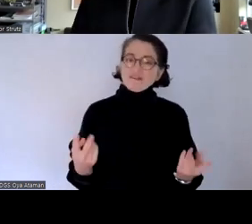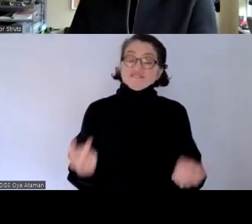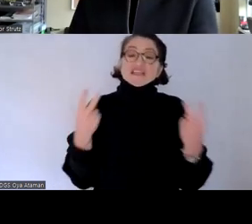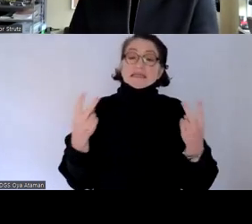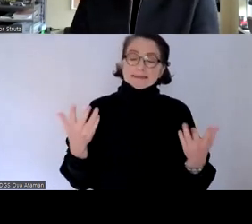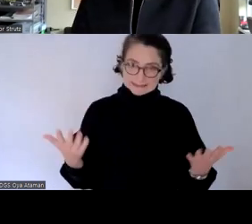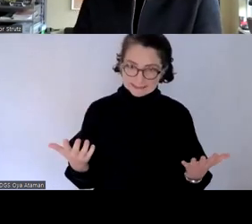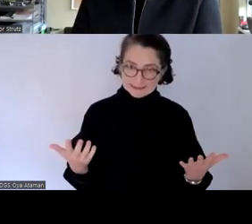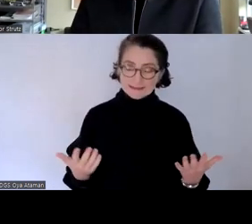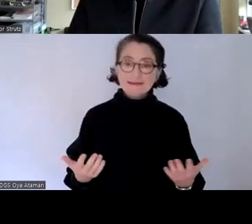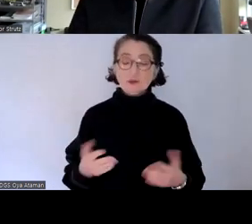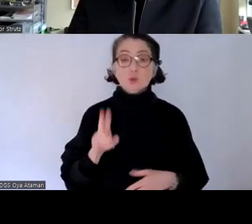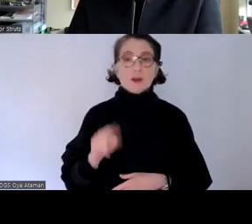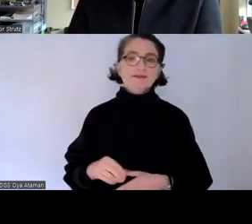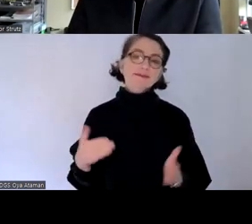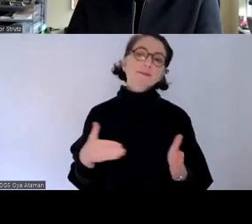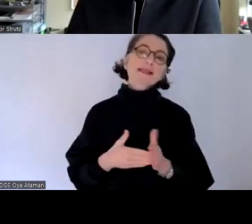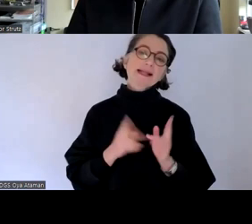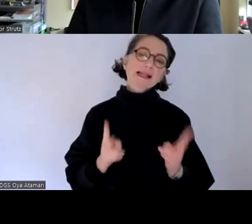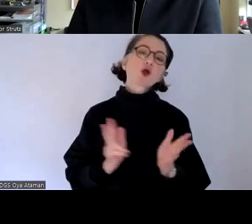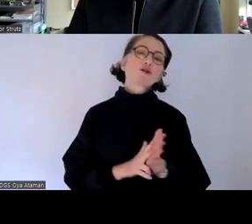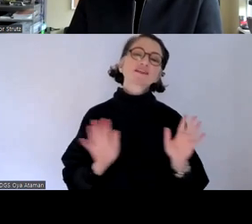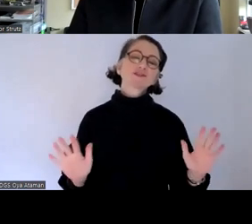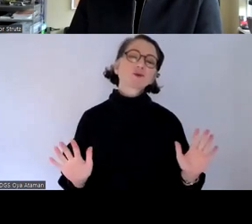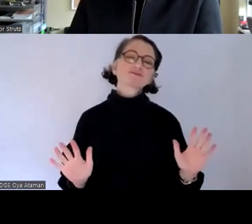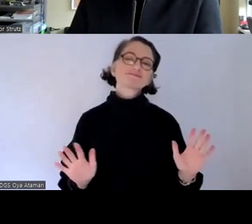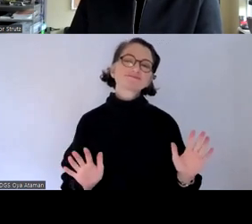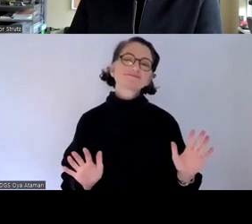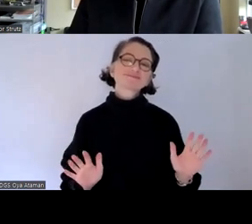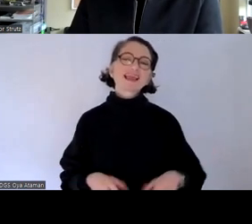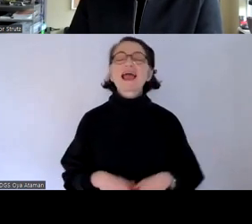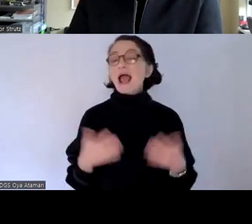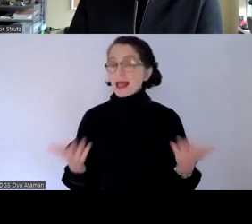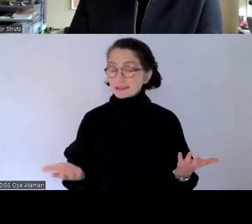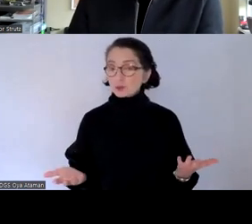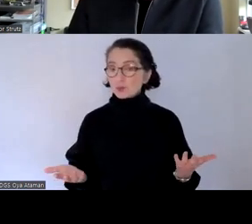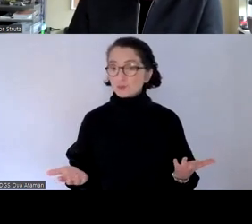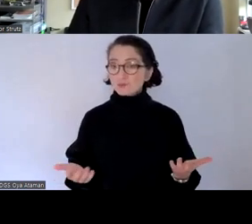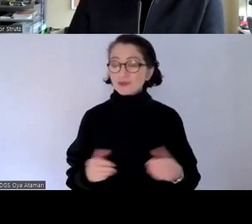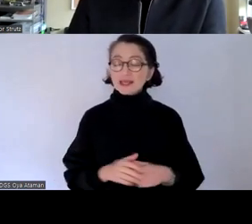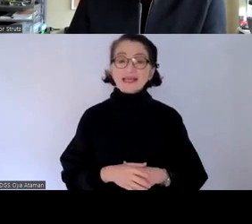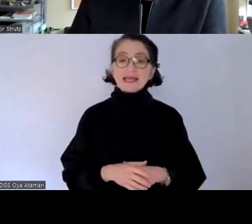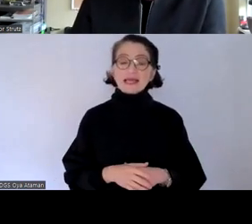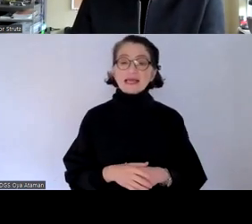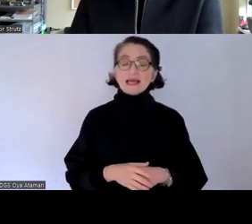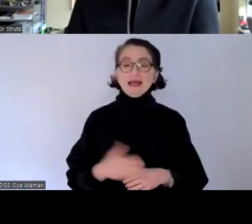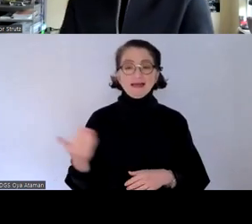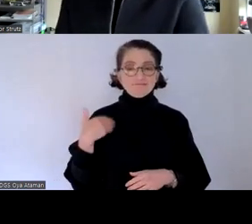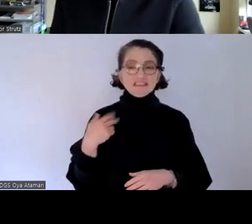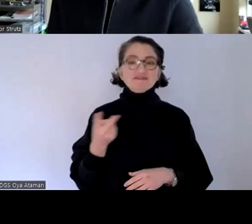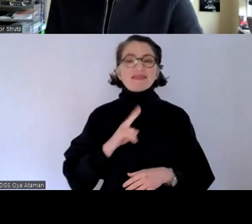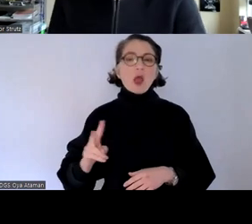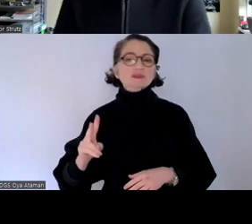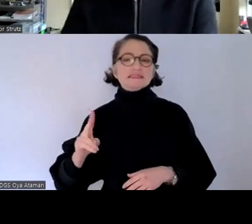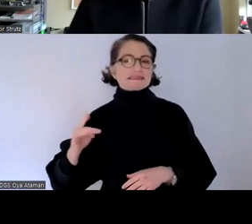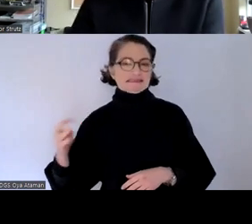dabei die unbehinderten rechtskonvention die also in den 2000er jahren entstanden